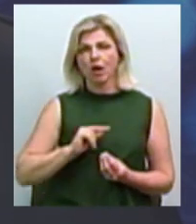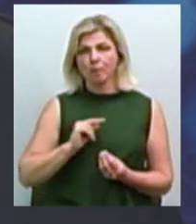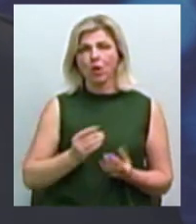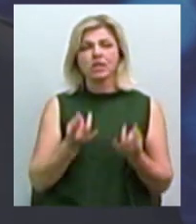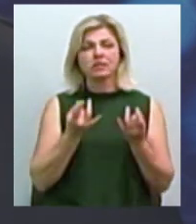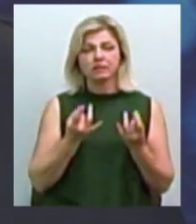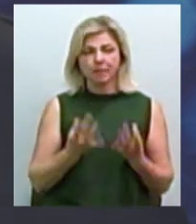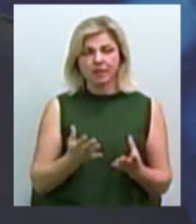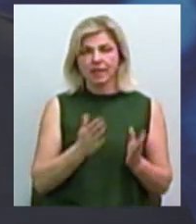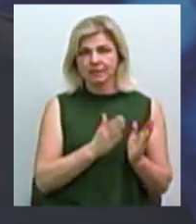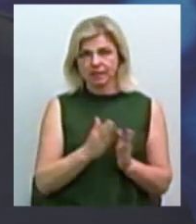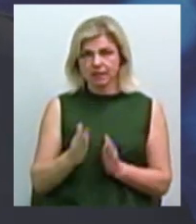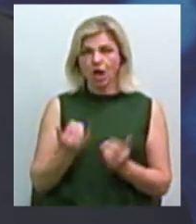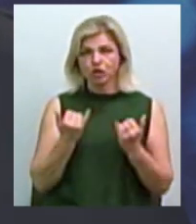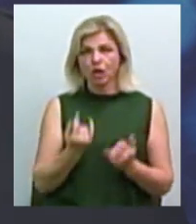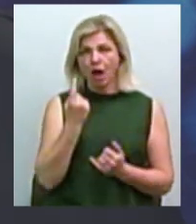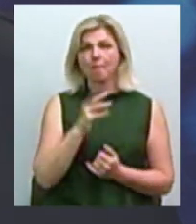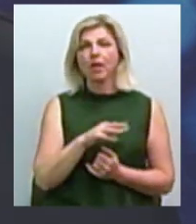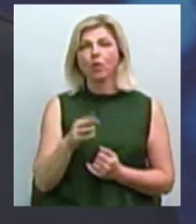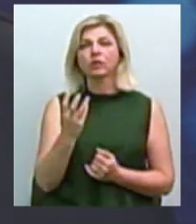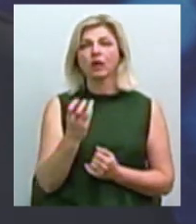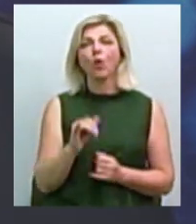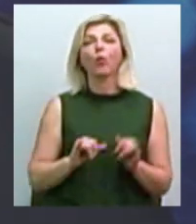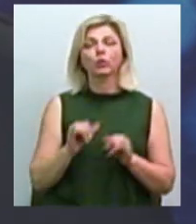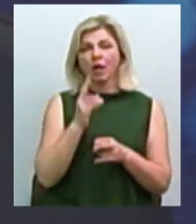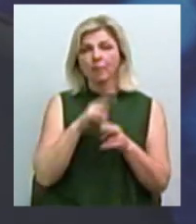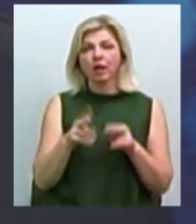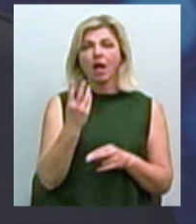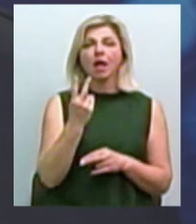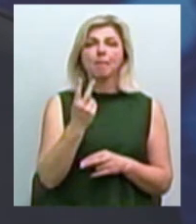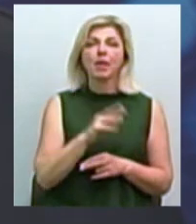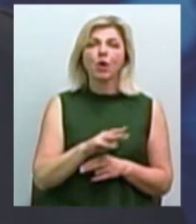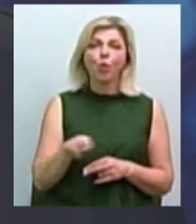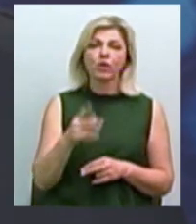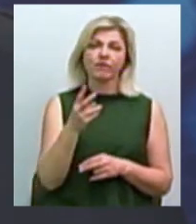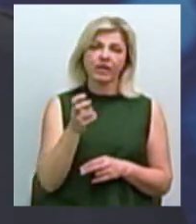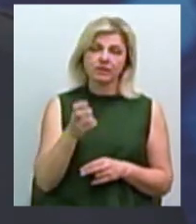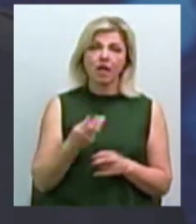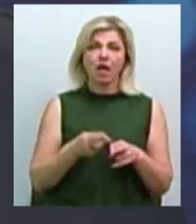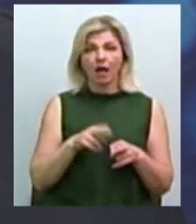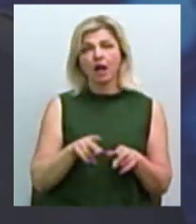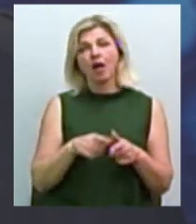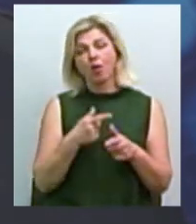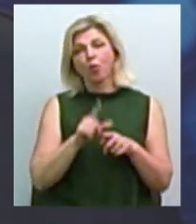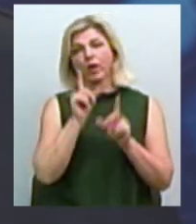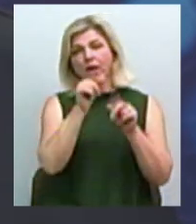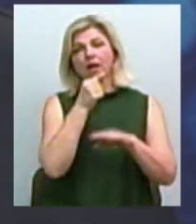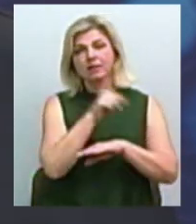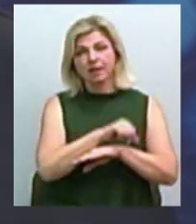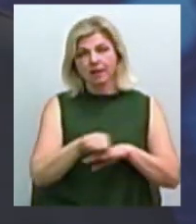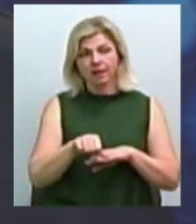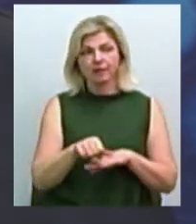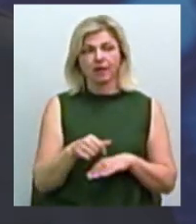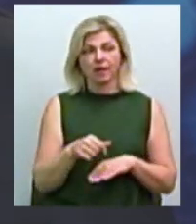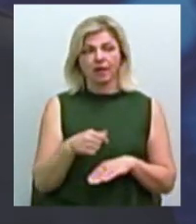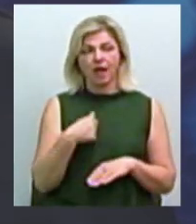системи підаткування. Зараз 1 мільйон 300. Де ділося 1 мільйон 200, а або виїхали за кордон, це не така велика, мабуть, кількість. І ще, я